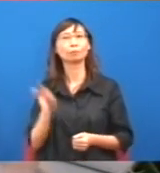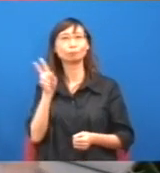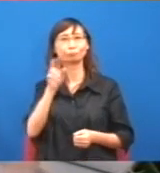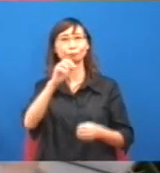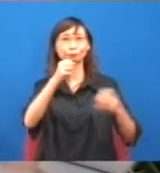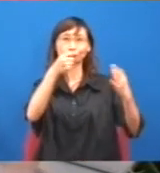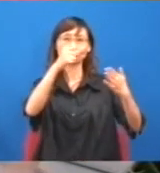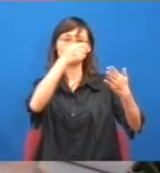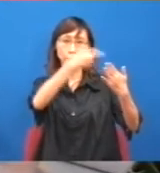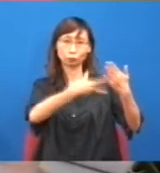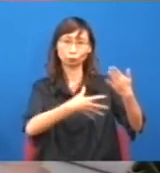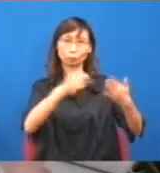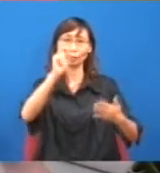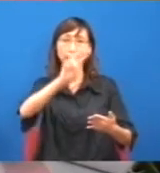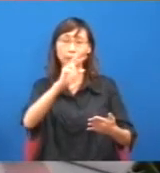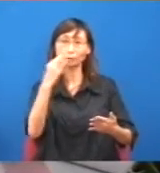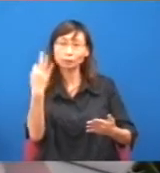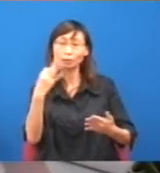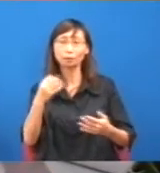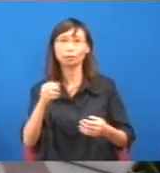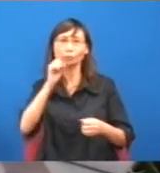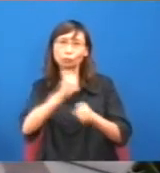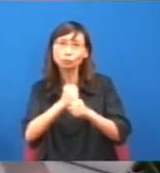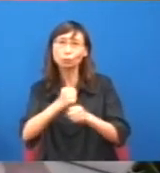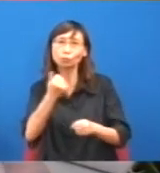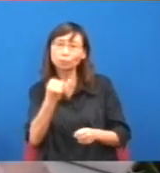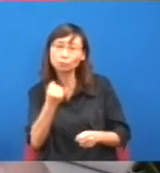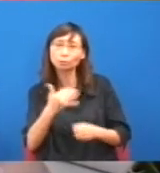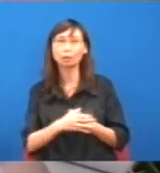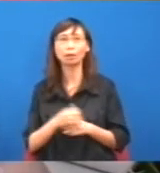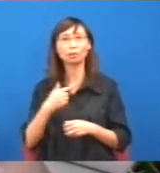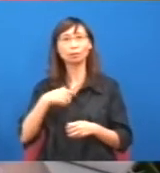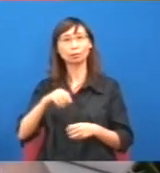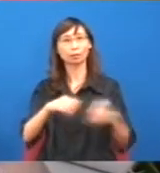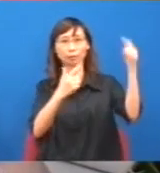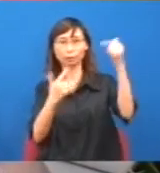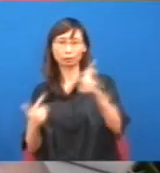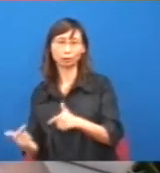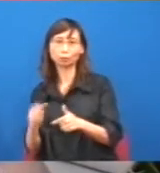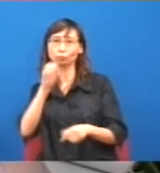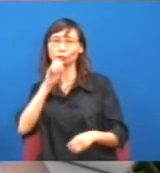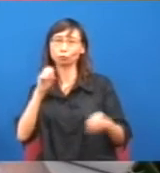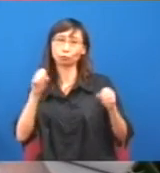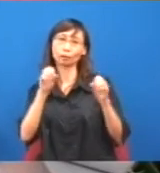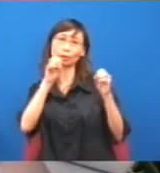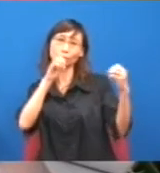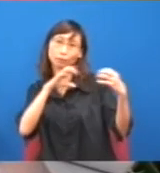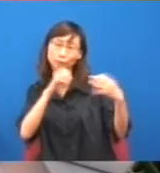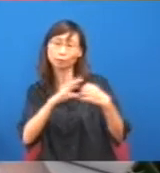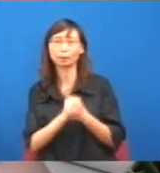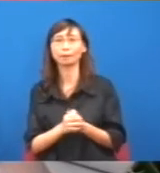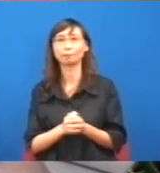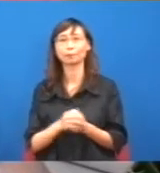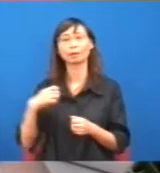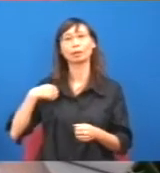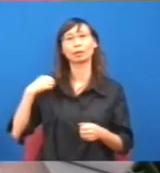不需要做呢,他就說我們再諮詢,但這個國民教育實際上真的沒有一個所謂憲制